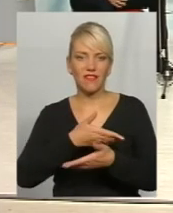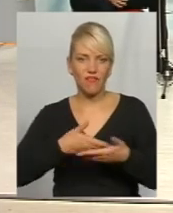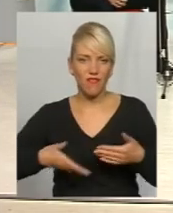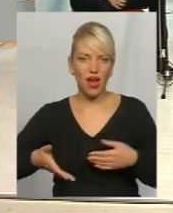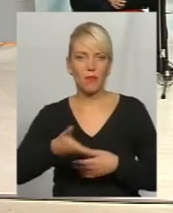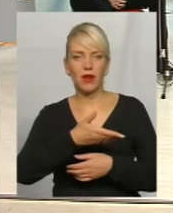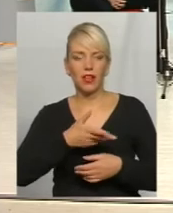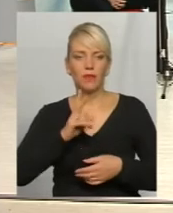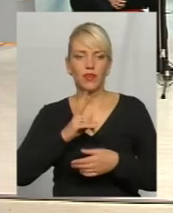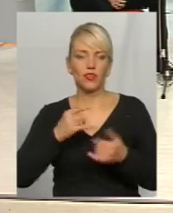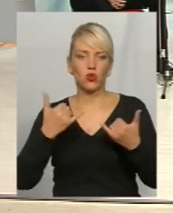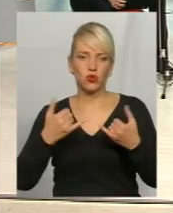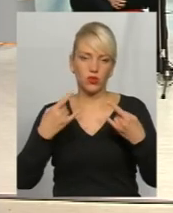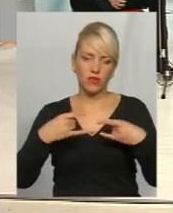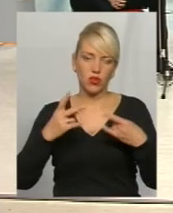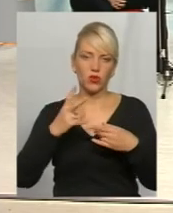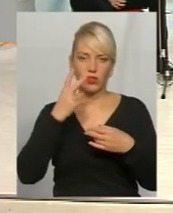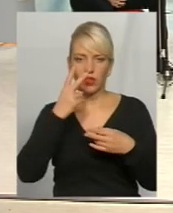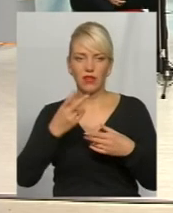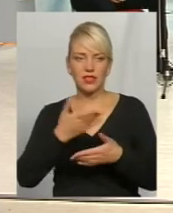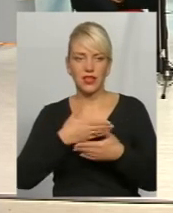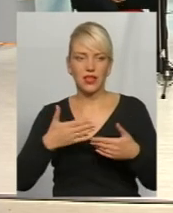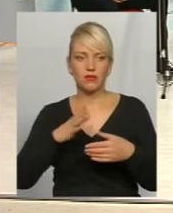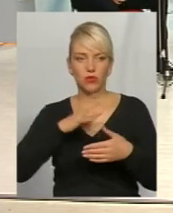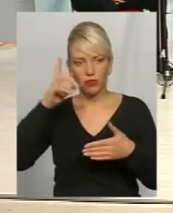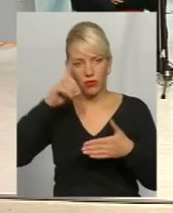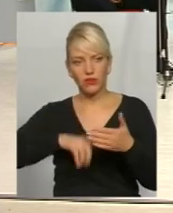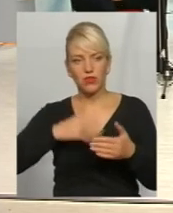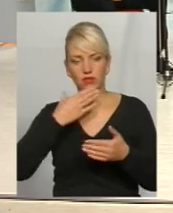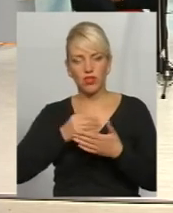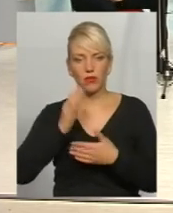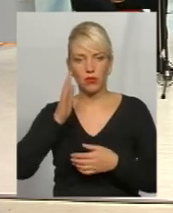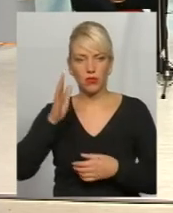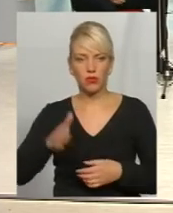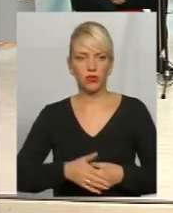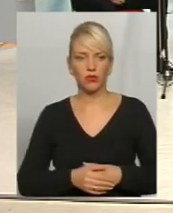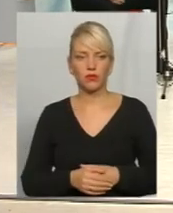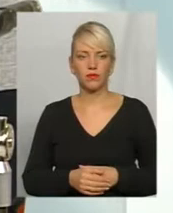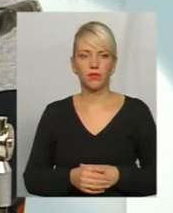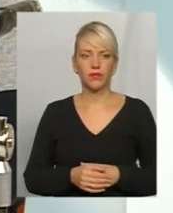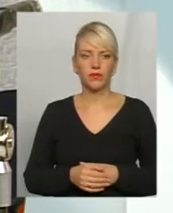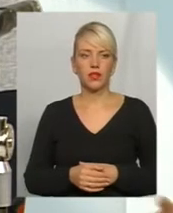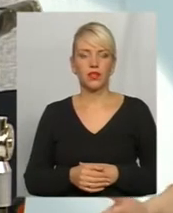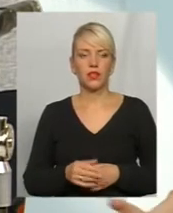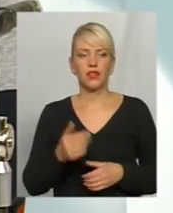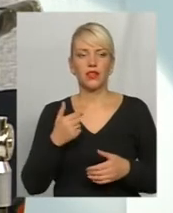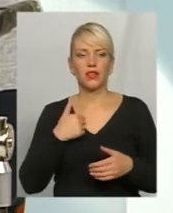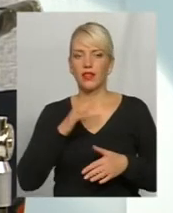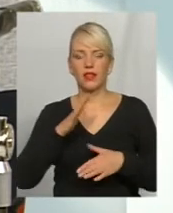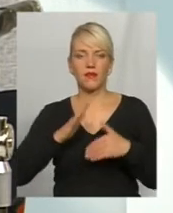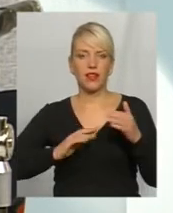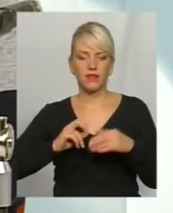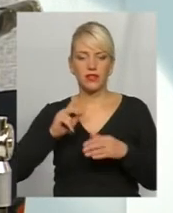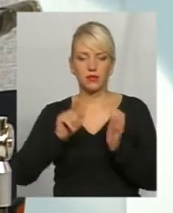ті, хто сьогодні в ефірі, і ті, хто нас дивлюється, були впевнені у своєму майбутньому? Я, звісно, не фахівець в пенсійному законодавчі,